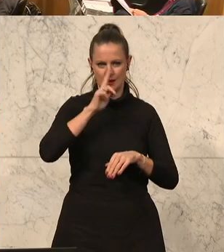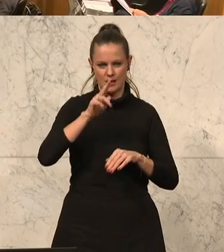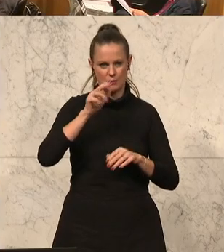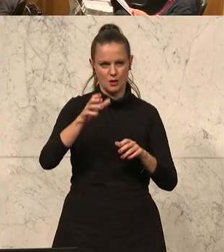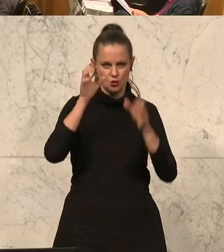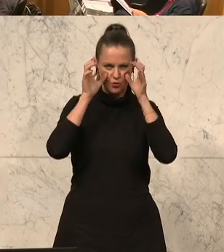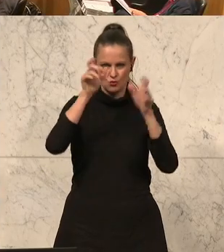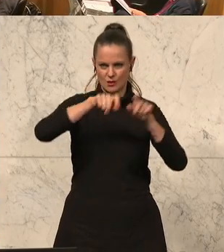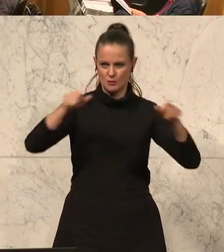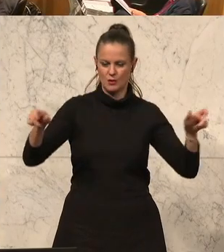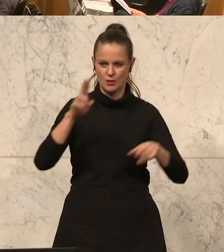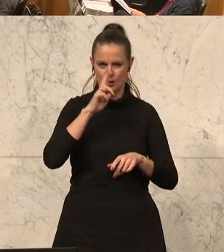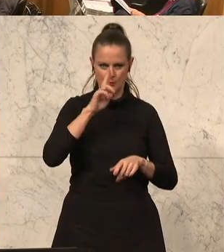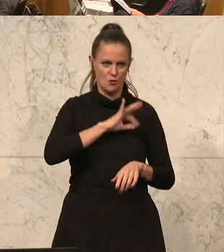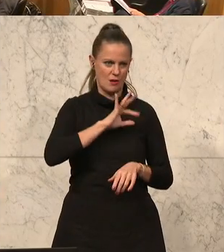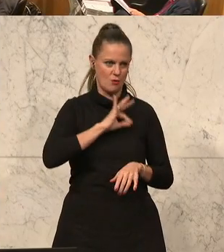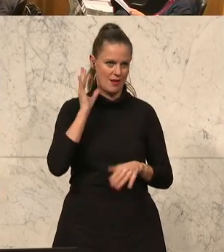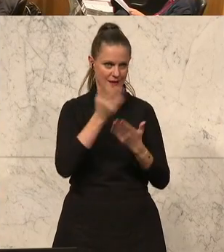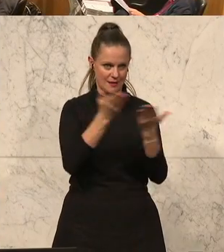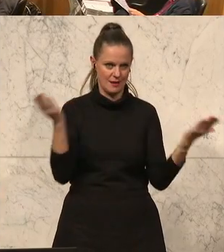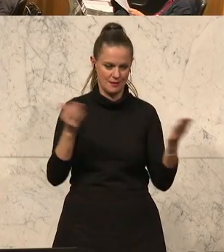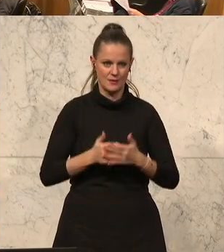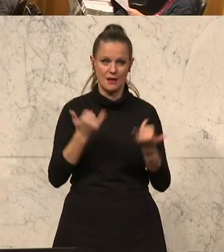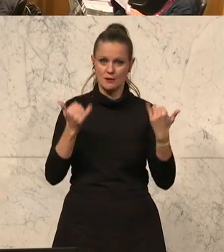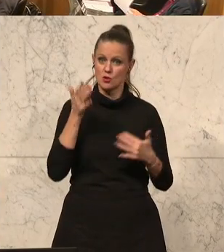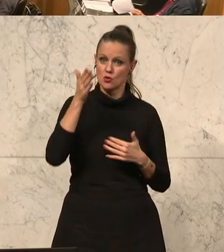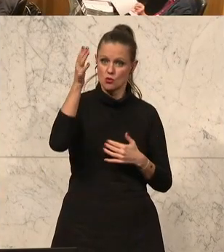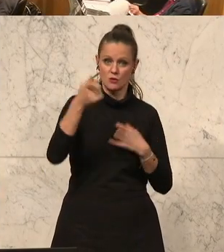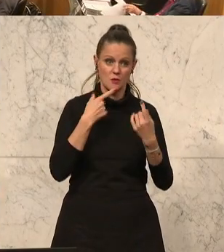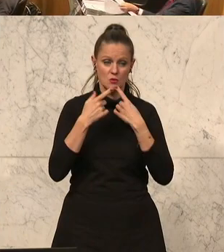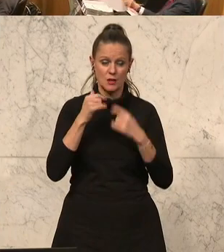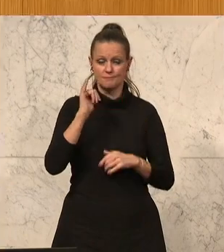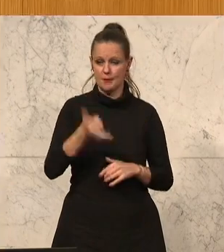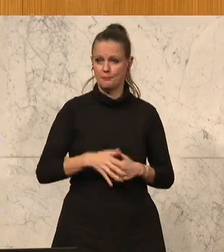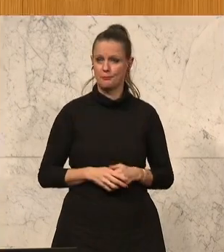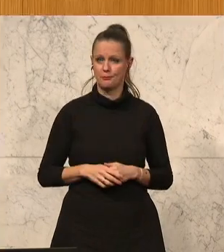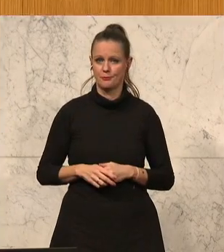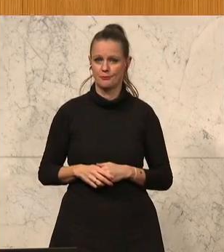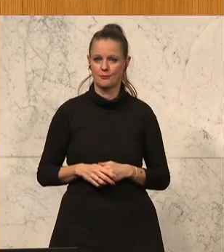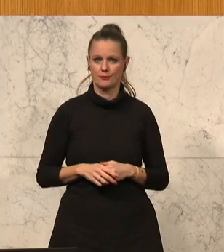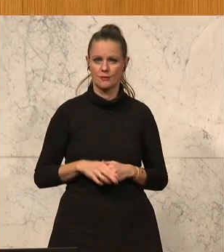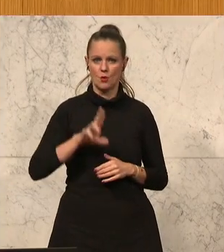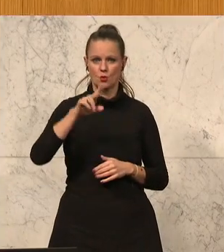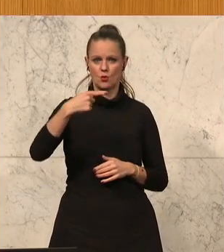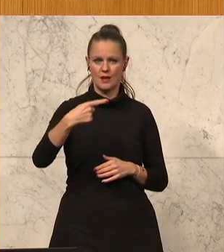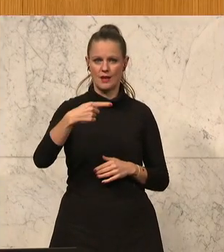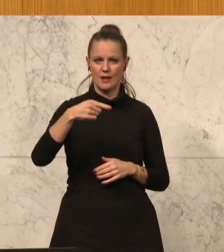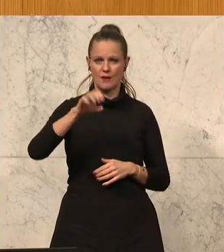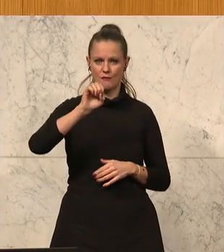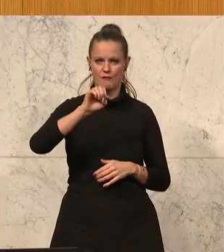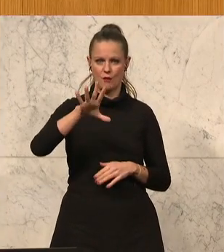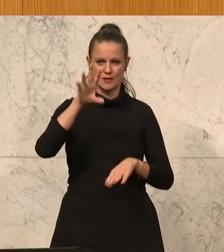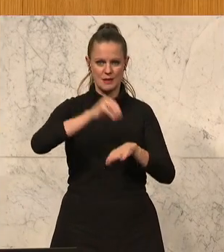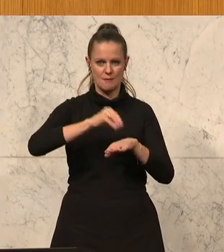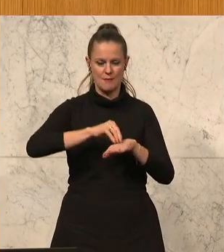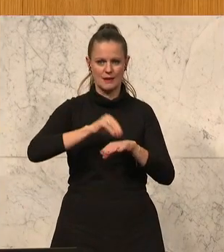Jetzt am Wort ist Eva-Maria Himmelbauer, sie ist von der Volkspartei. Ich darf mich zum UG 15 melden, und